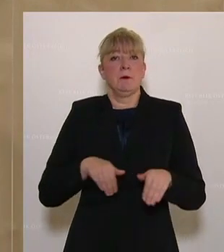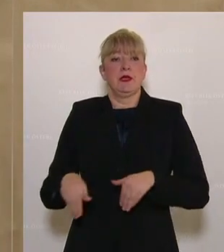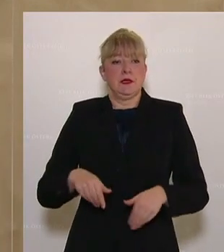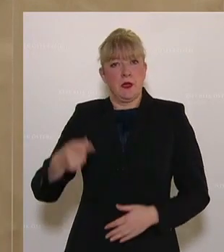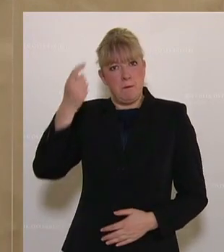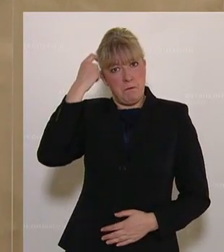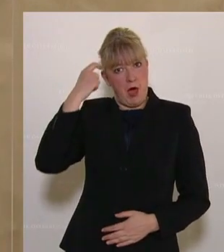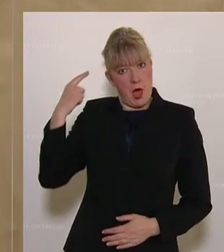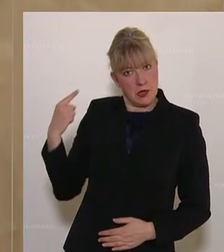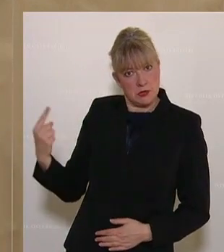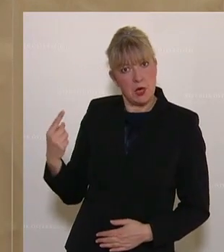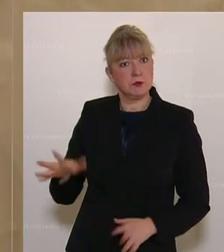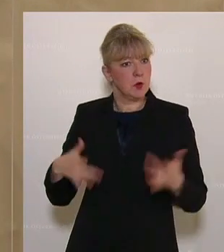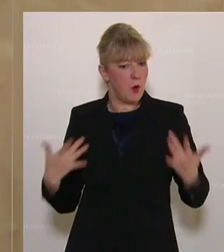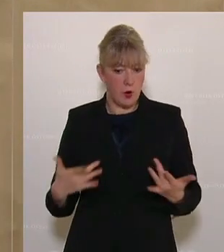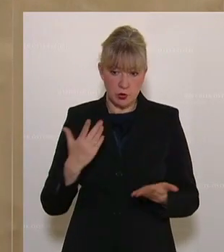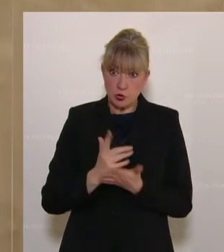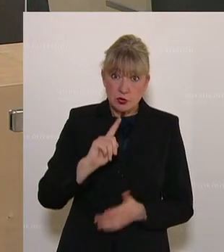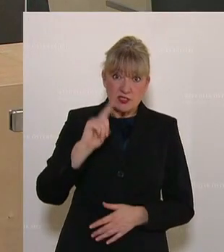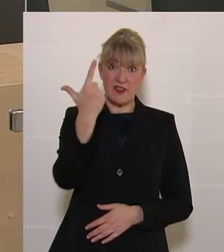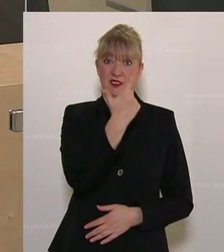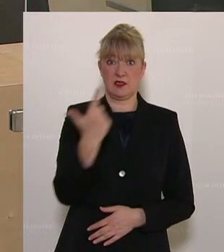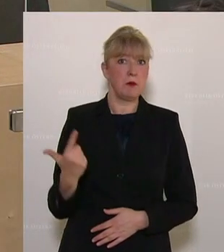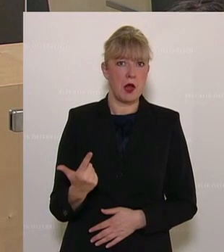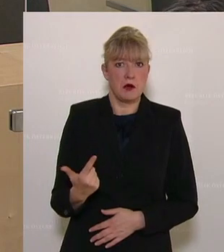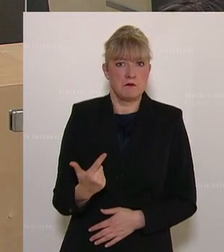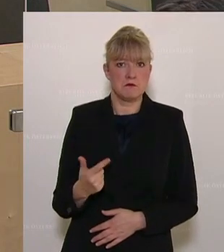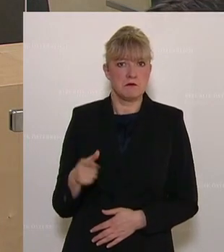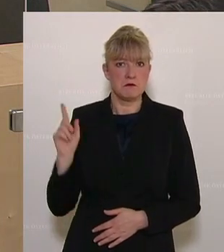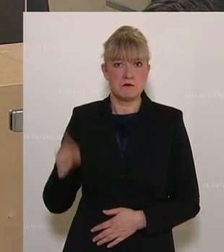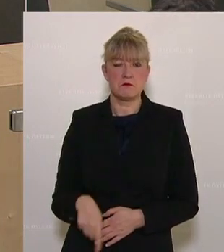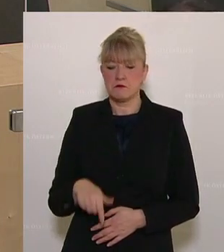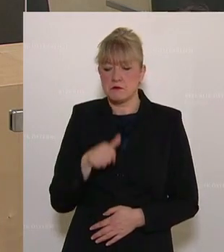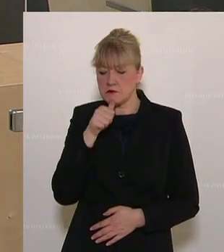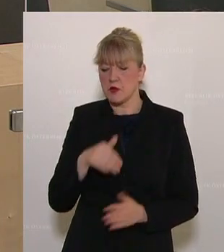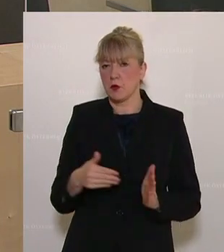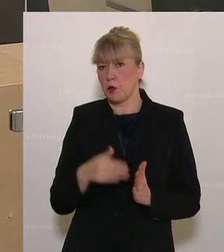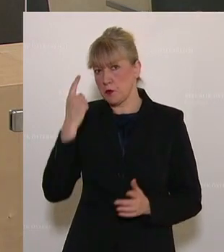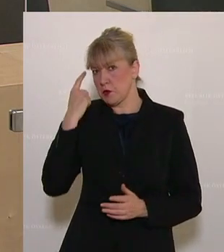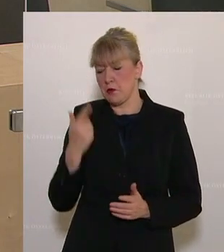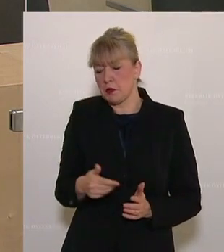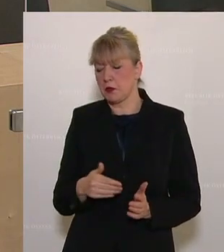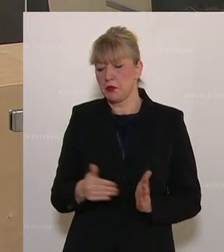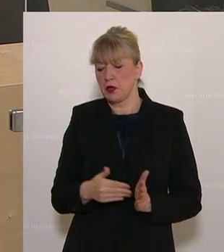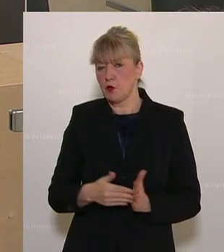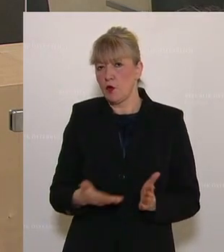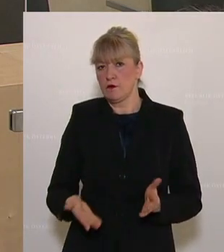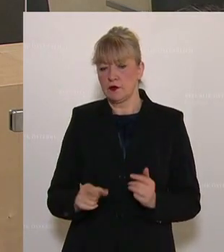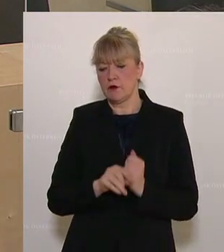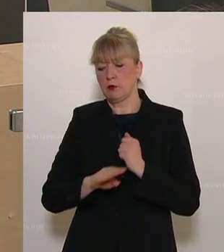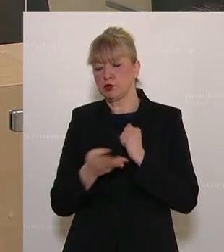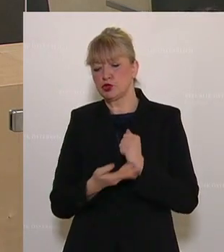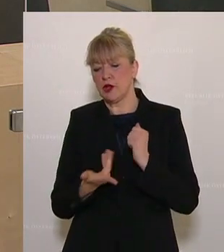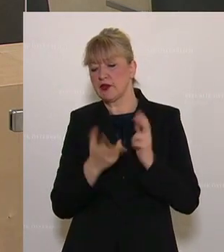findet es aber heuer bereits zum zweiten Mal nicht der Mühe wert, ein Budget unter Berücksichtigung